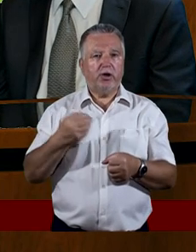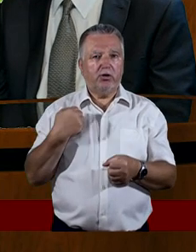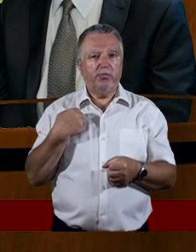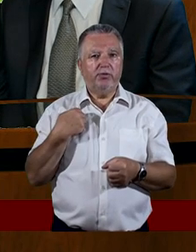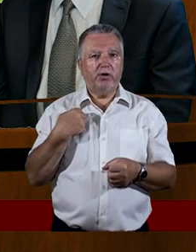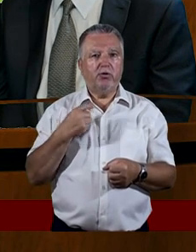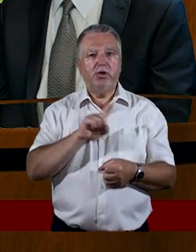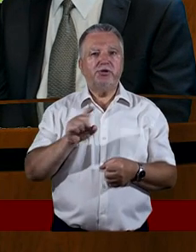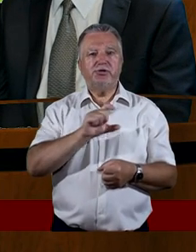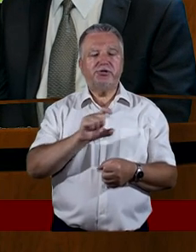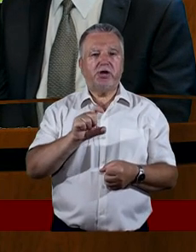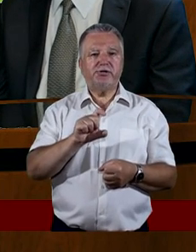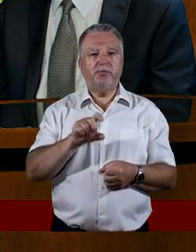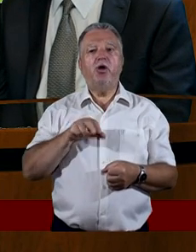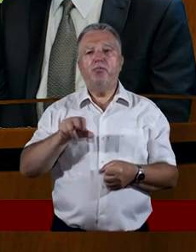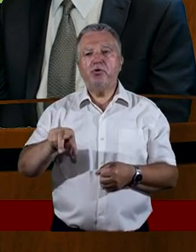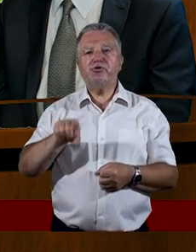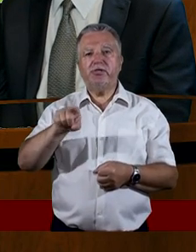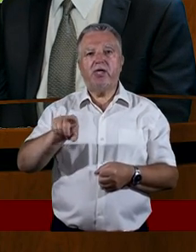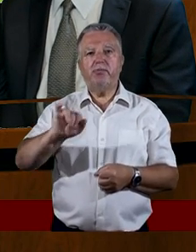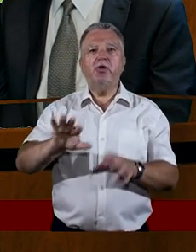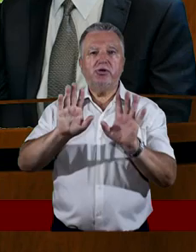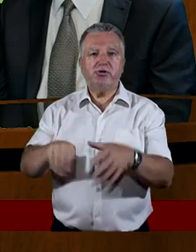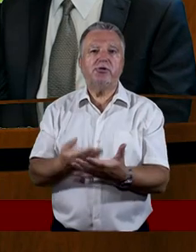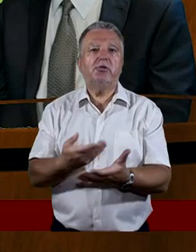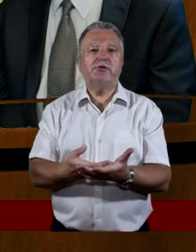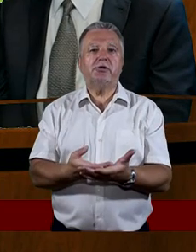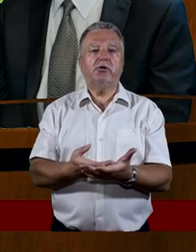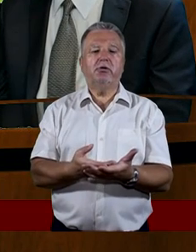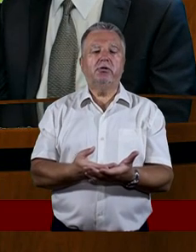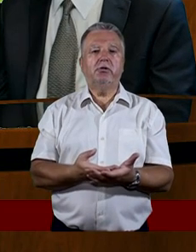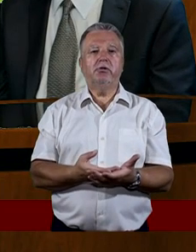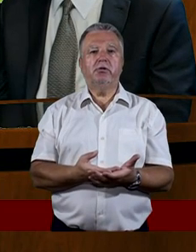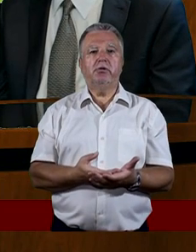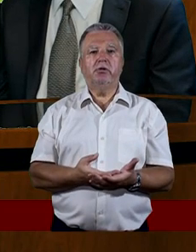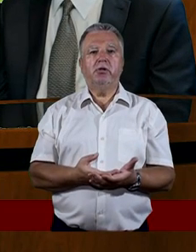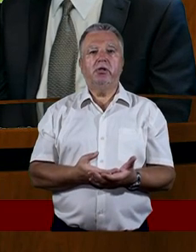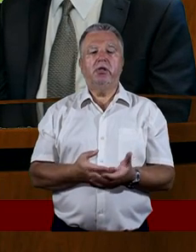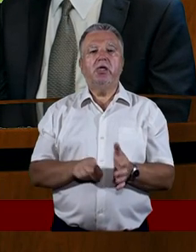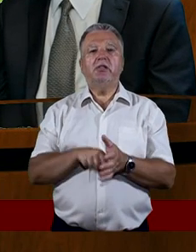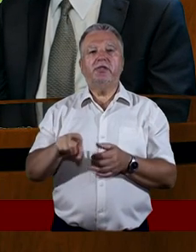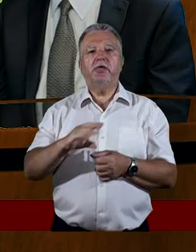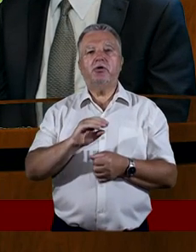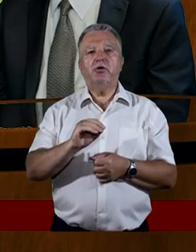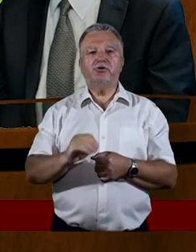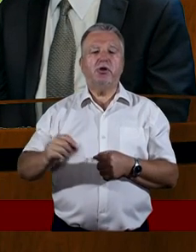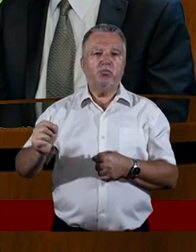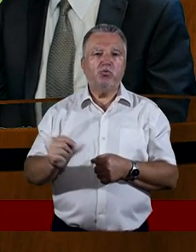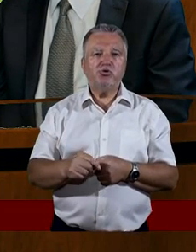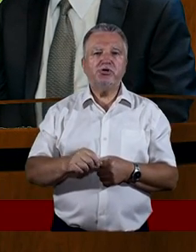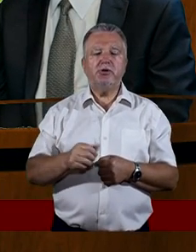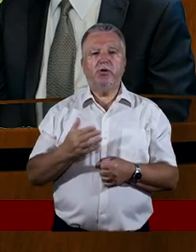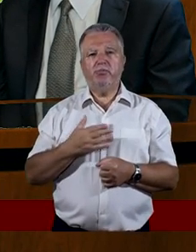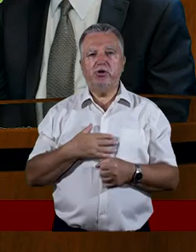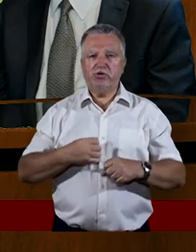niestety z czasem odszedł. Dlaczego? No właśnie dlaczego? Dlatego, że musimy być ugruntowani,